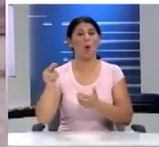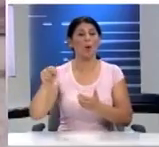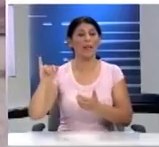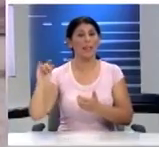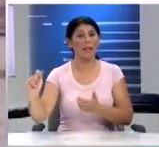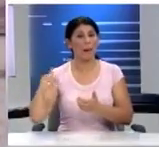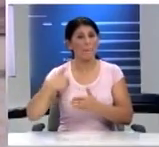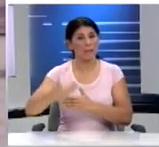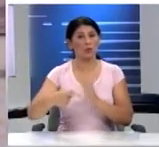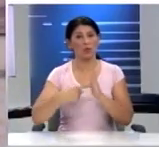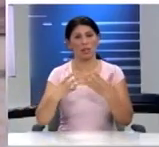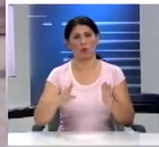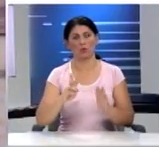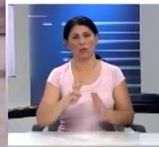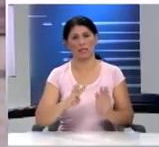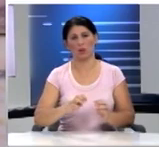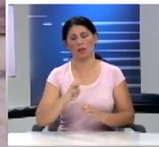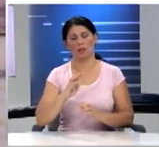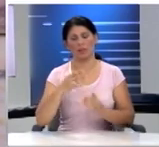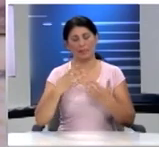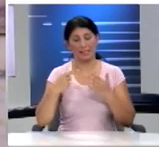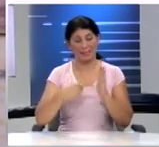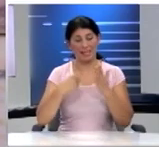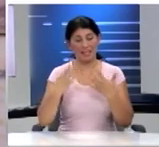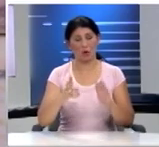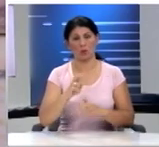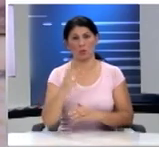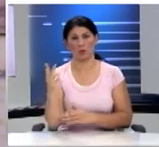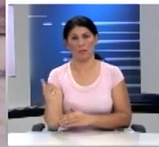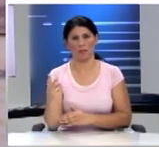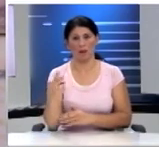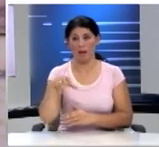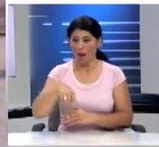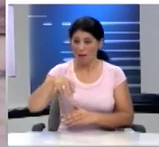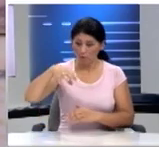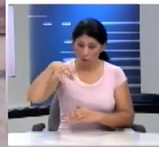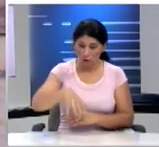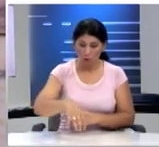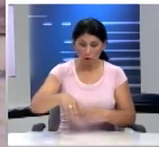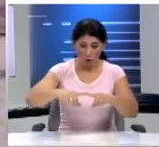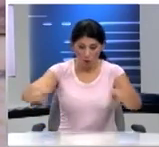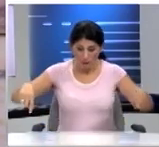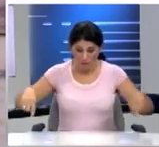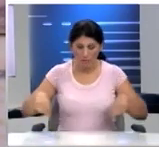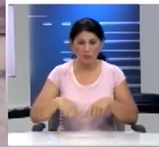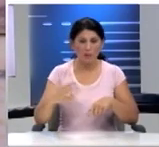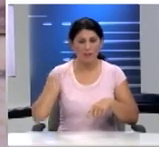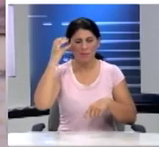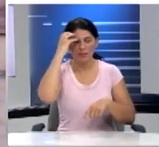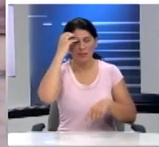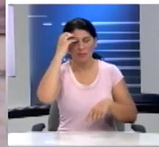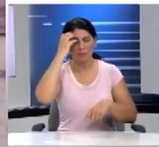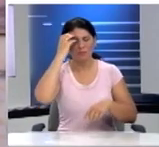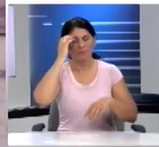τη Μικρασιατική καταστροφή του 1922 έχει μνήμες προσφοράς και θαλπορείς